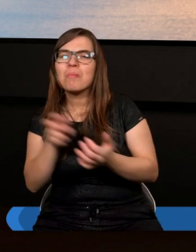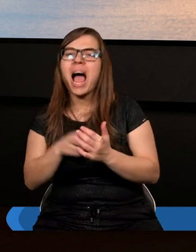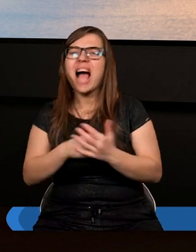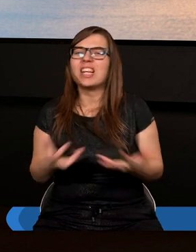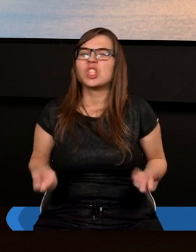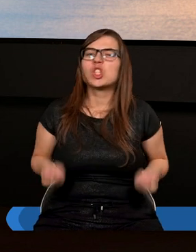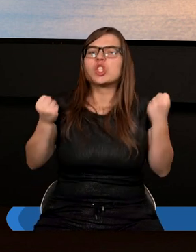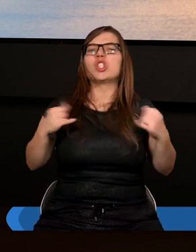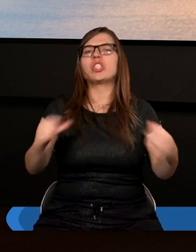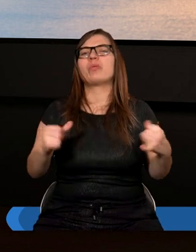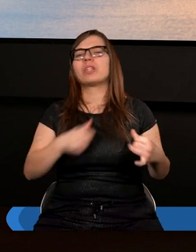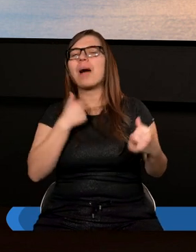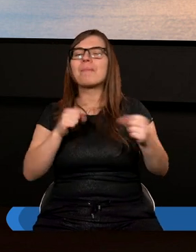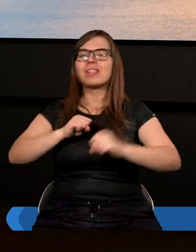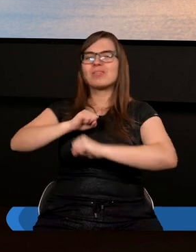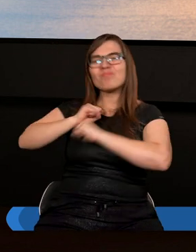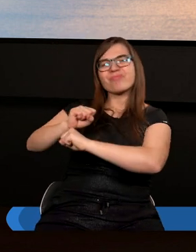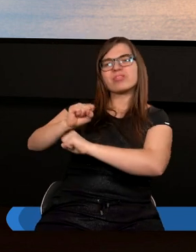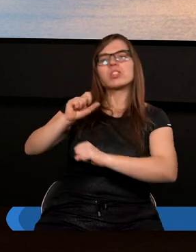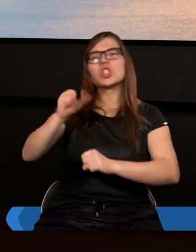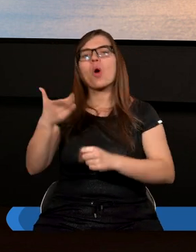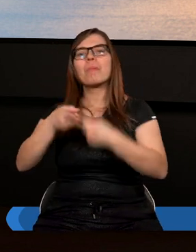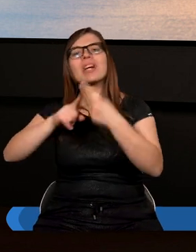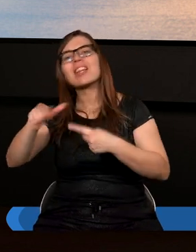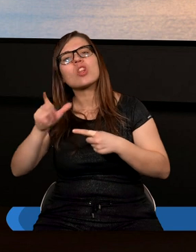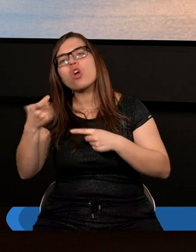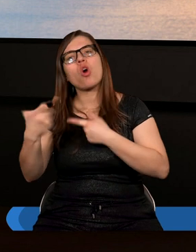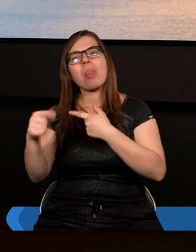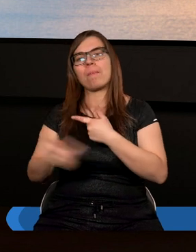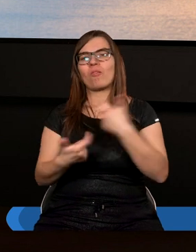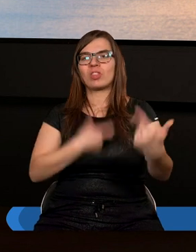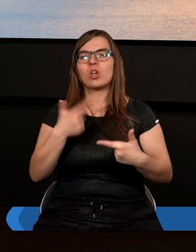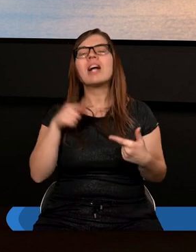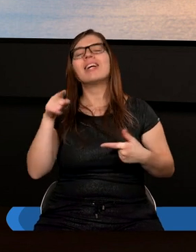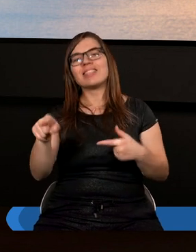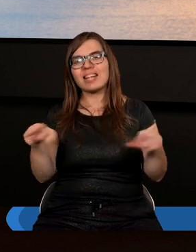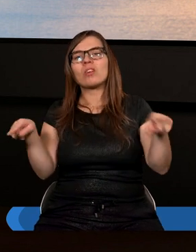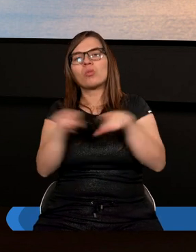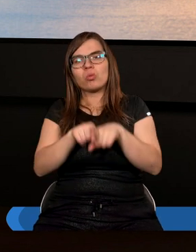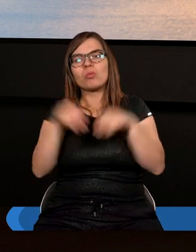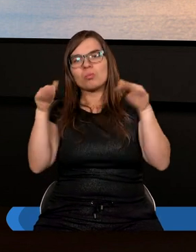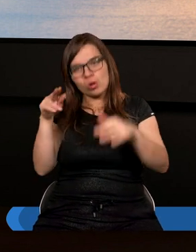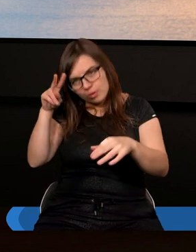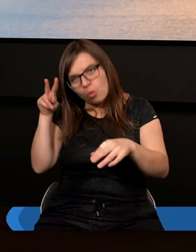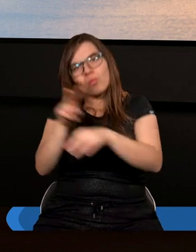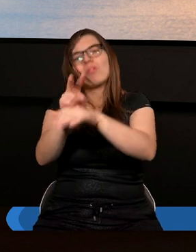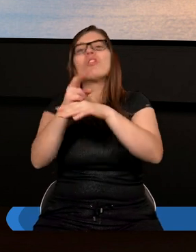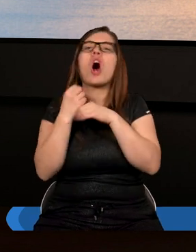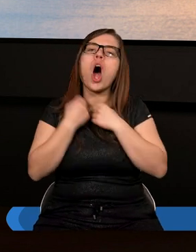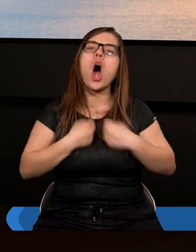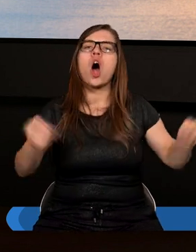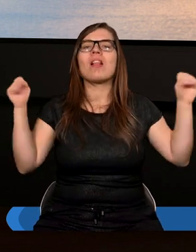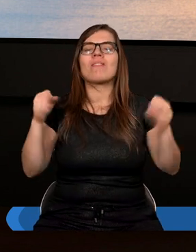sił, aby odeprzeć coś, czego nie powinniśmy czynić. I wtedy możemy również z ufną odwagą